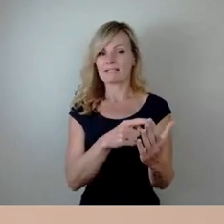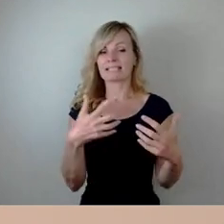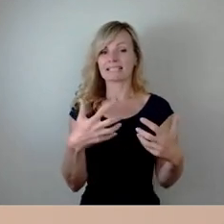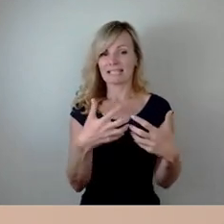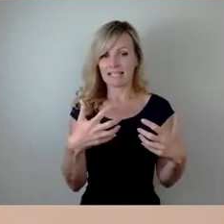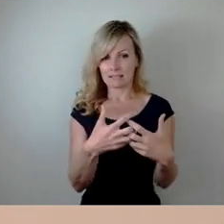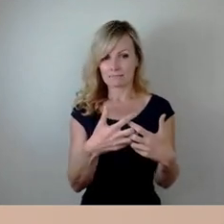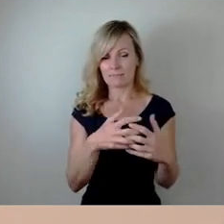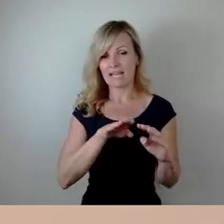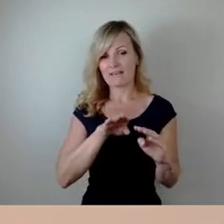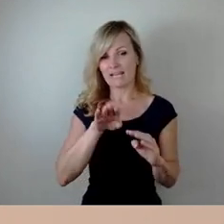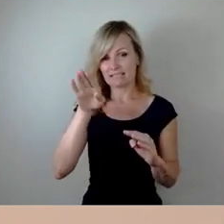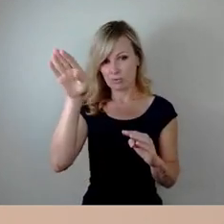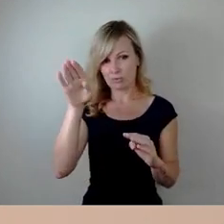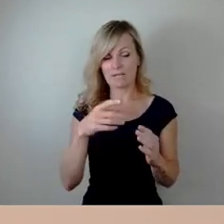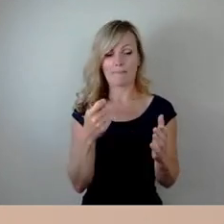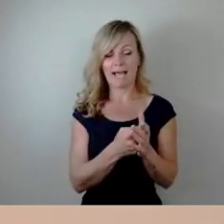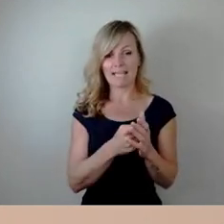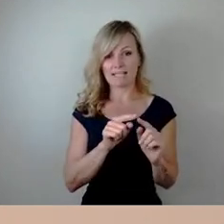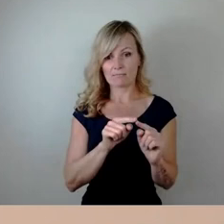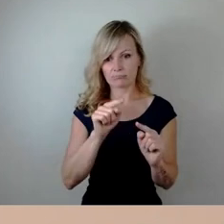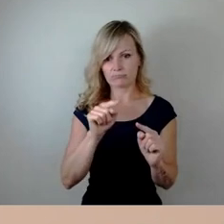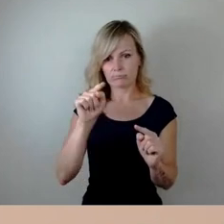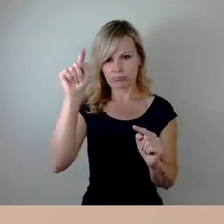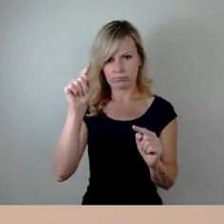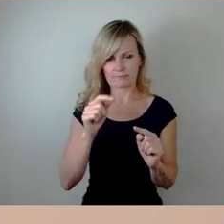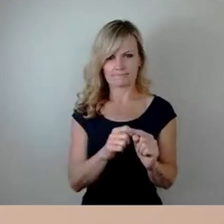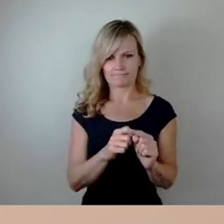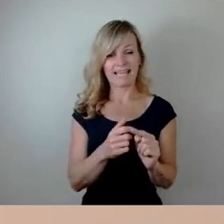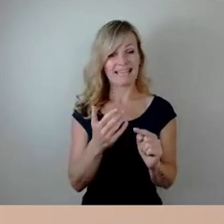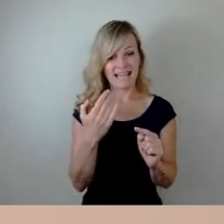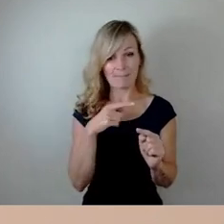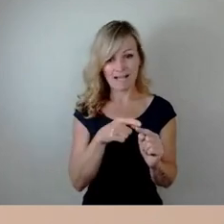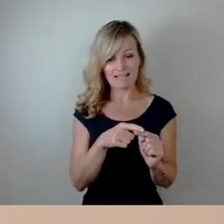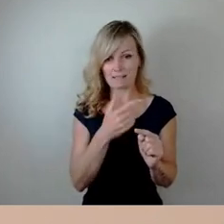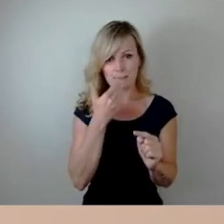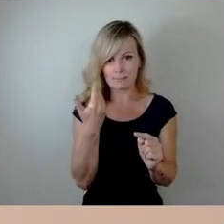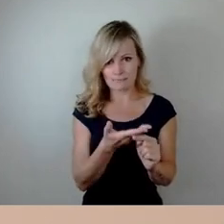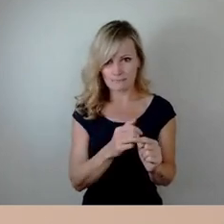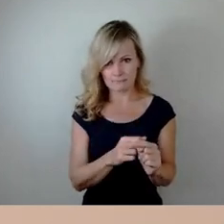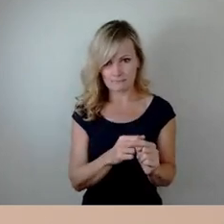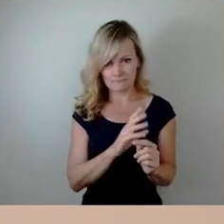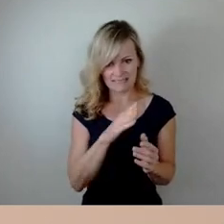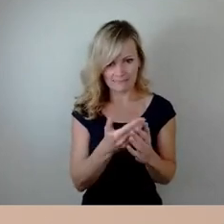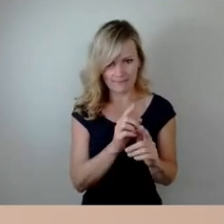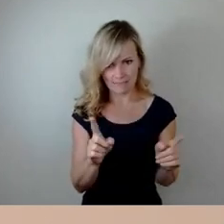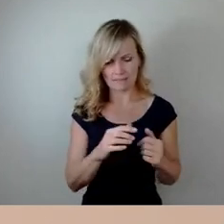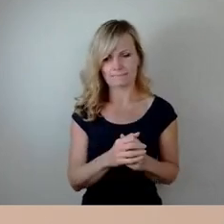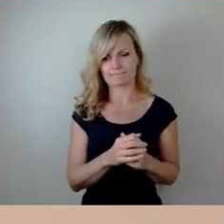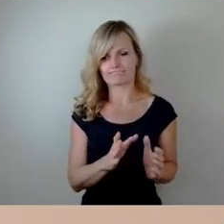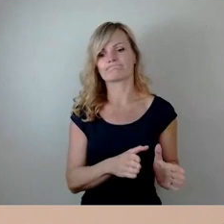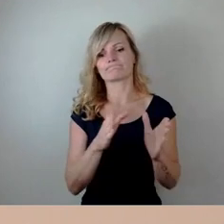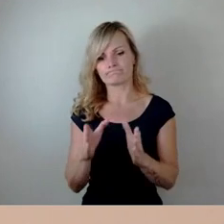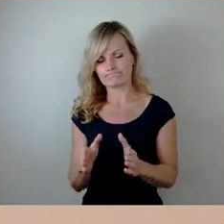Preissteigerungen als solches noch kein Thema. Im Laufe der vergangenen beiden Jahre haben wir